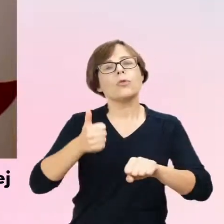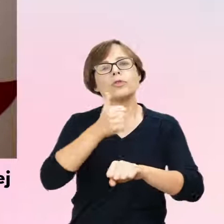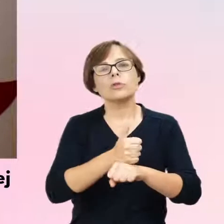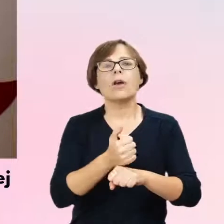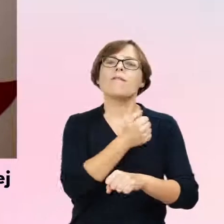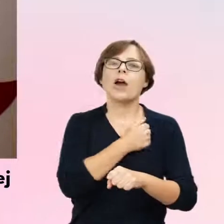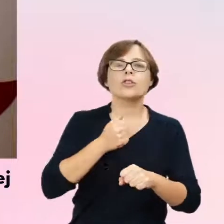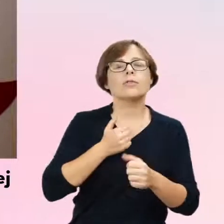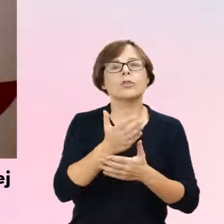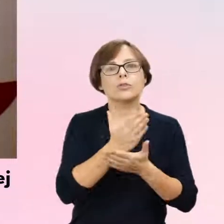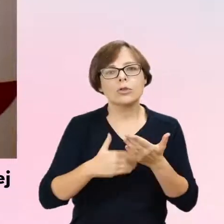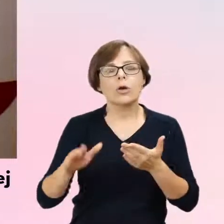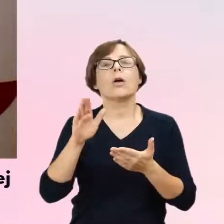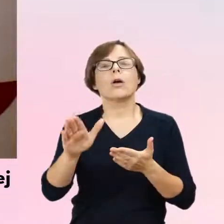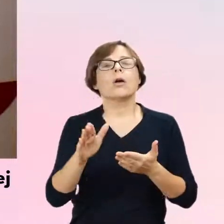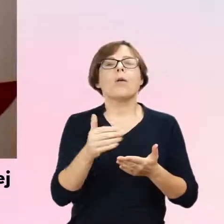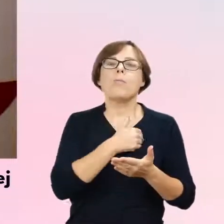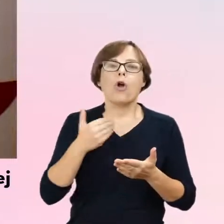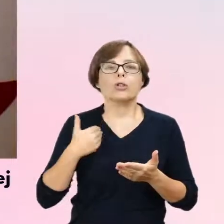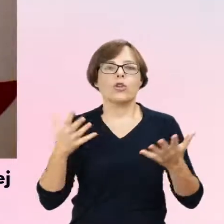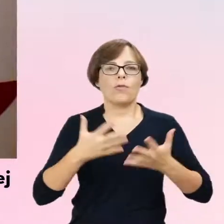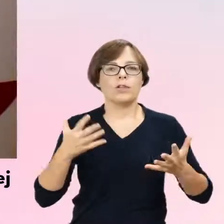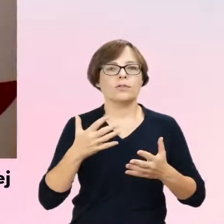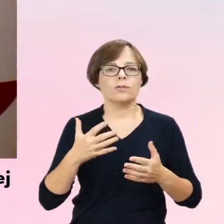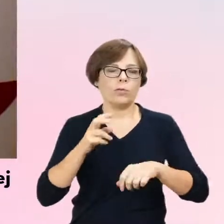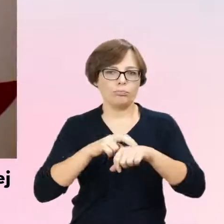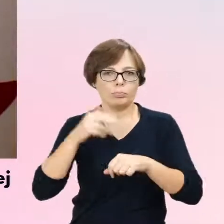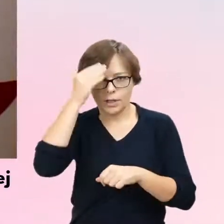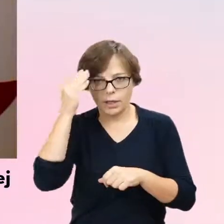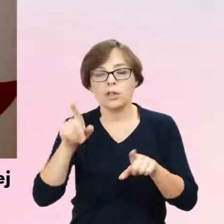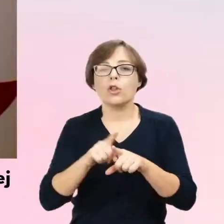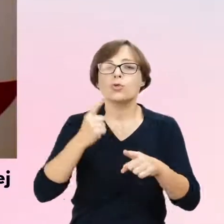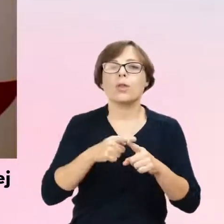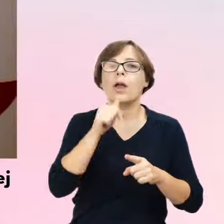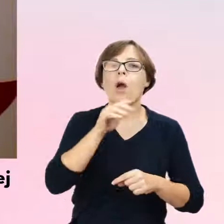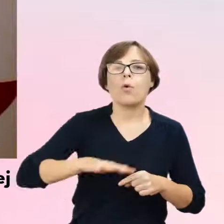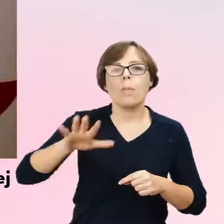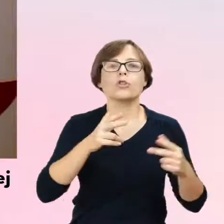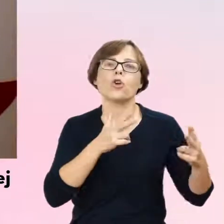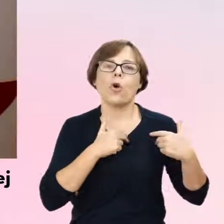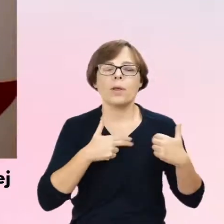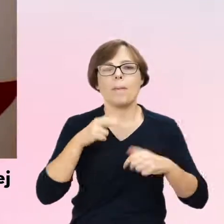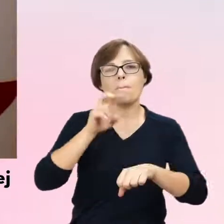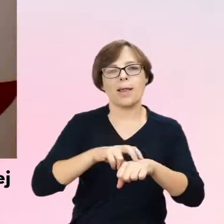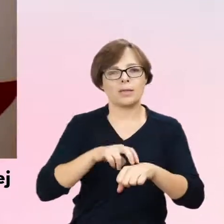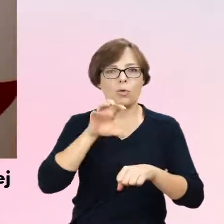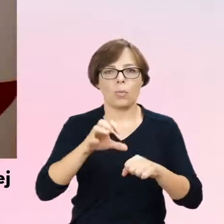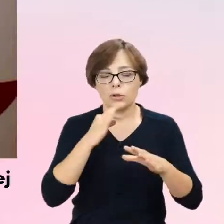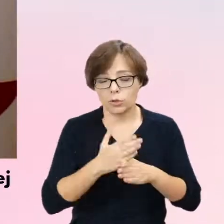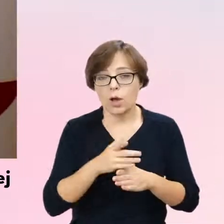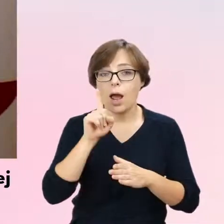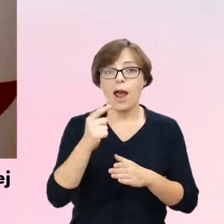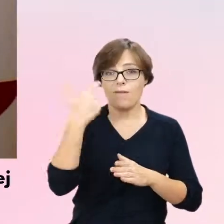Warszawskiego Polskiego Towarzystwa Psychiatrycznego, jest członkinią Europejskiego Komitetu Medycyny Seksualnej, a od